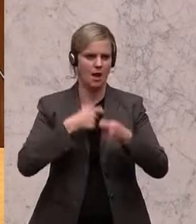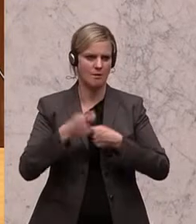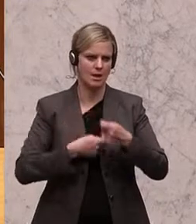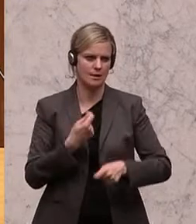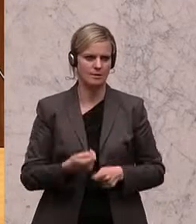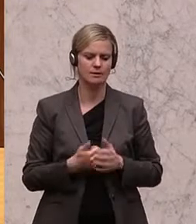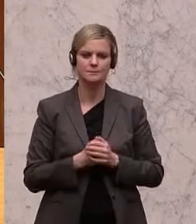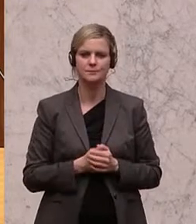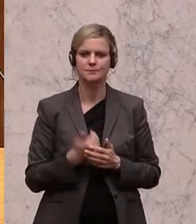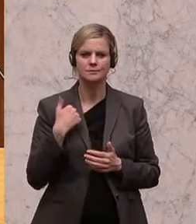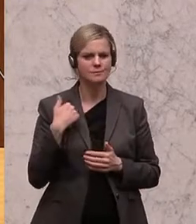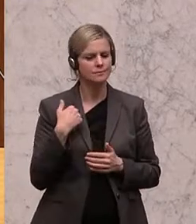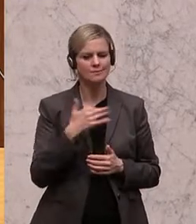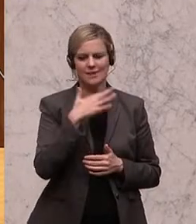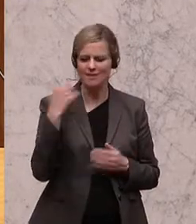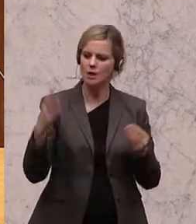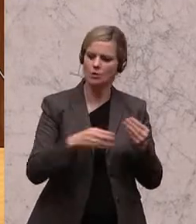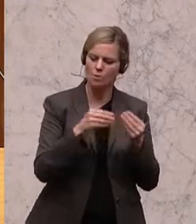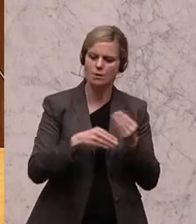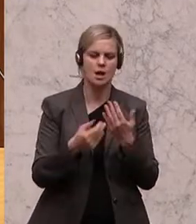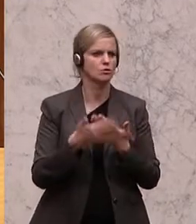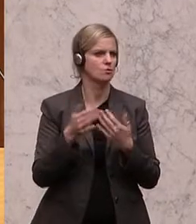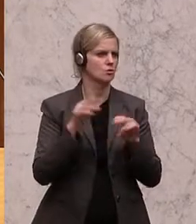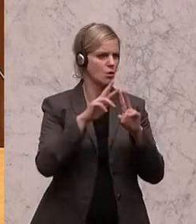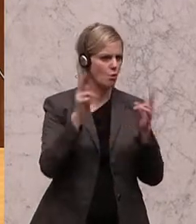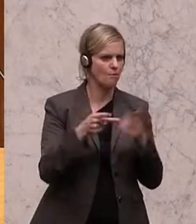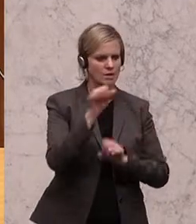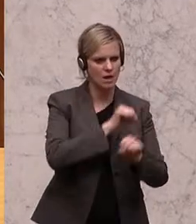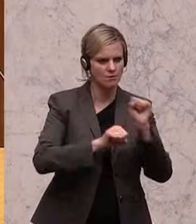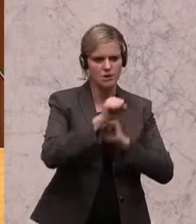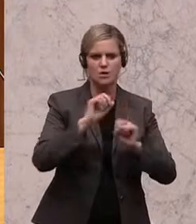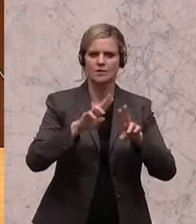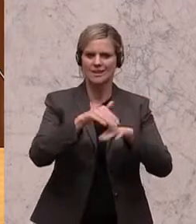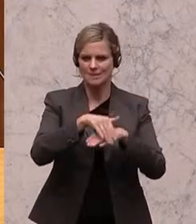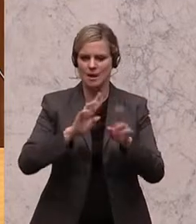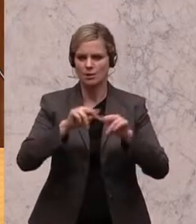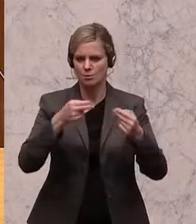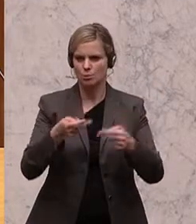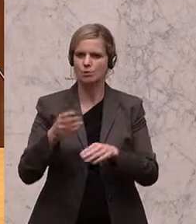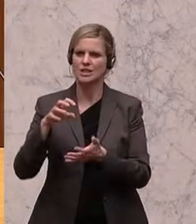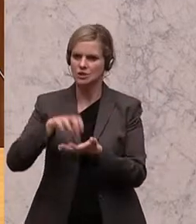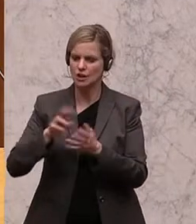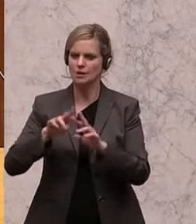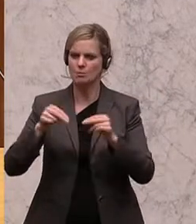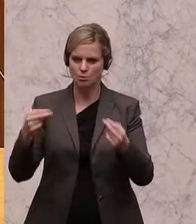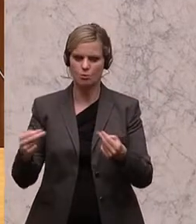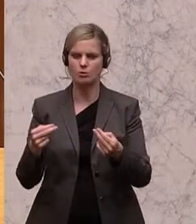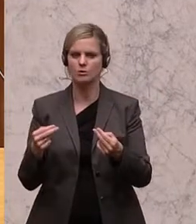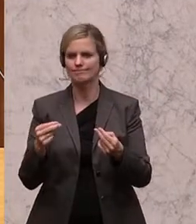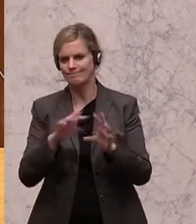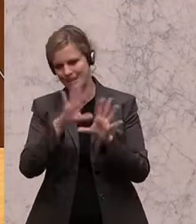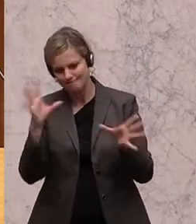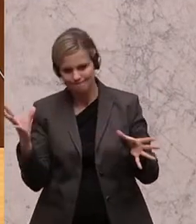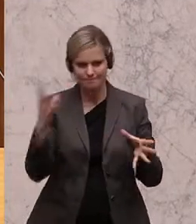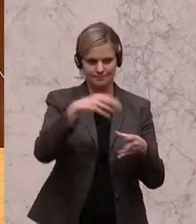Haufen von Stellungnahmen gegeben, von Umweltanwaltschaften, von Gemeindebund, Städtebund, die sollen wir jetzt alle berücksichtigen.